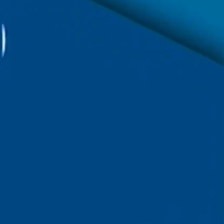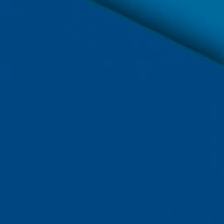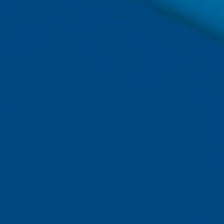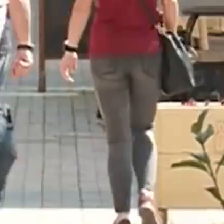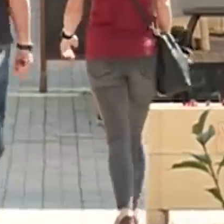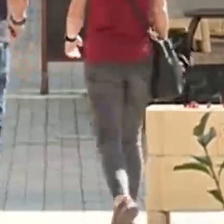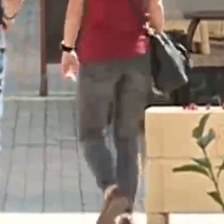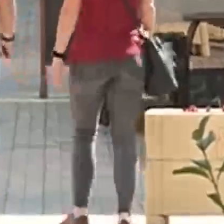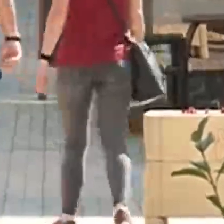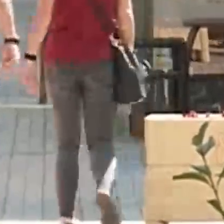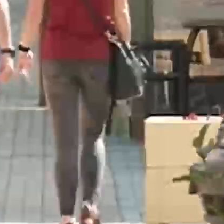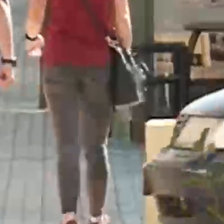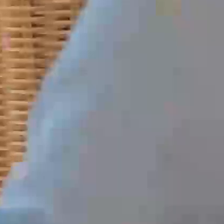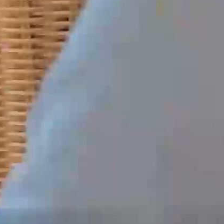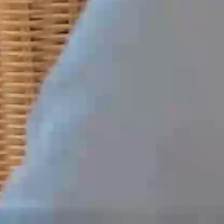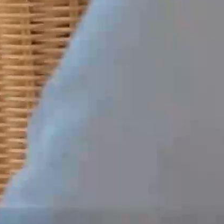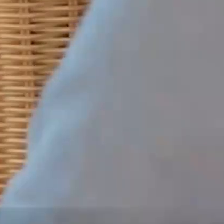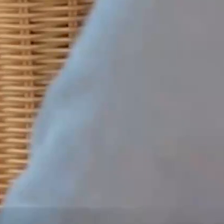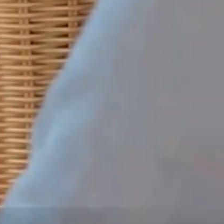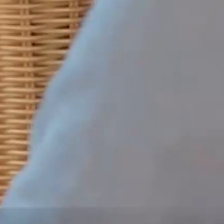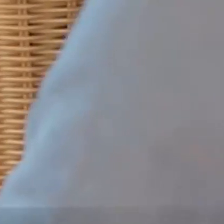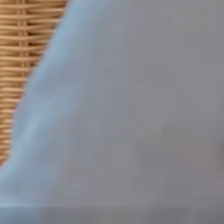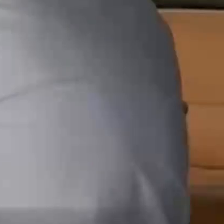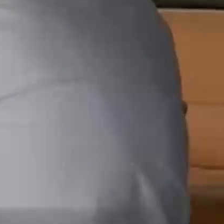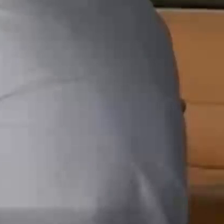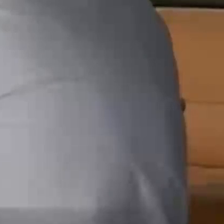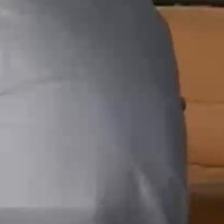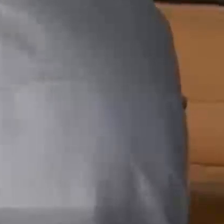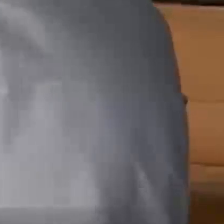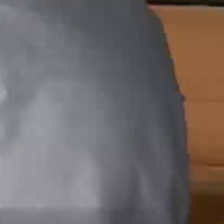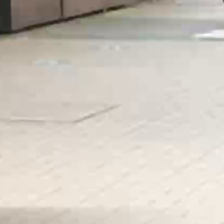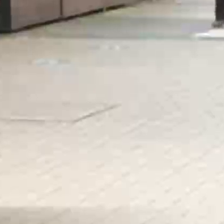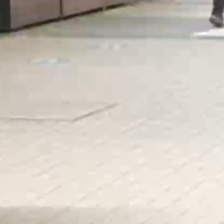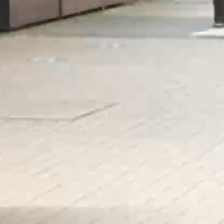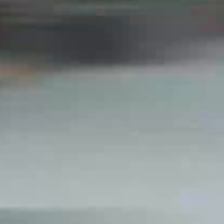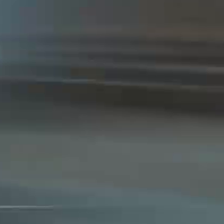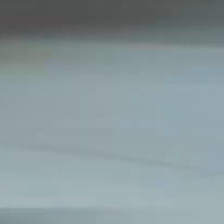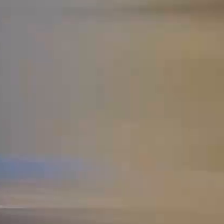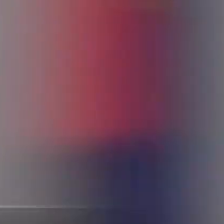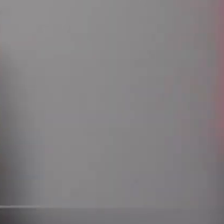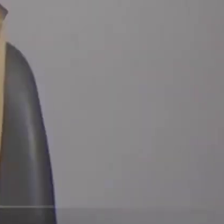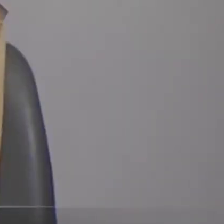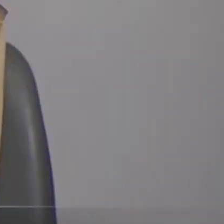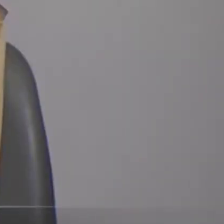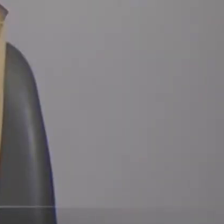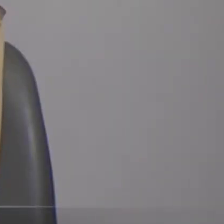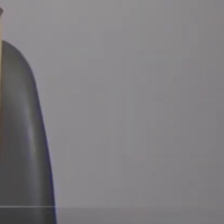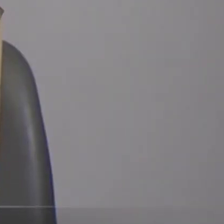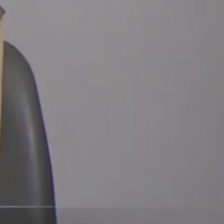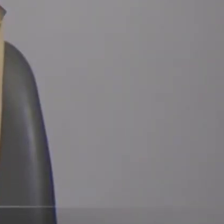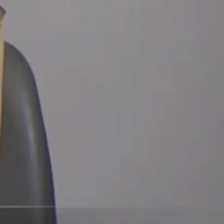Край на извънредното положение и ден първи на извънредна епидемична обстановка. Това е новата